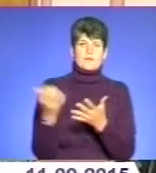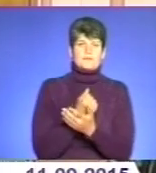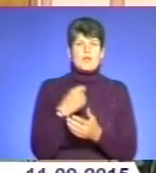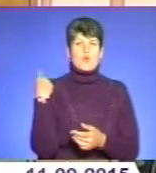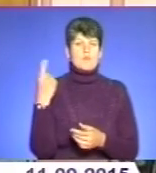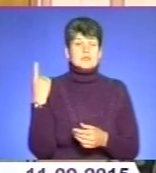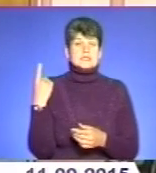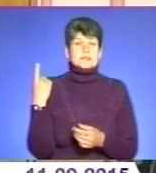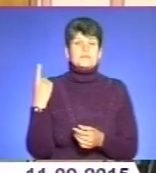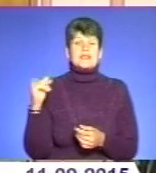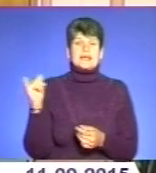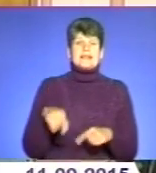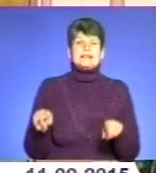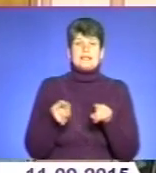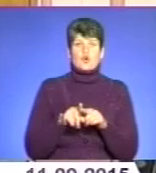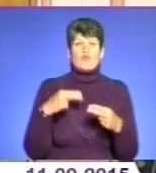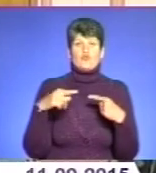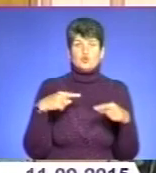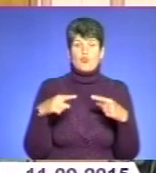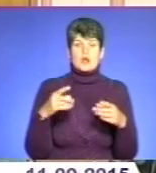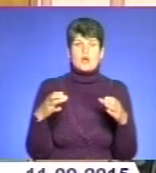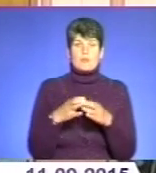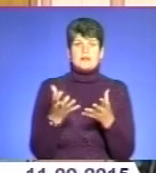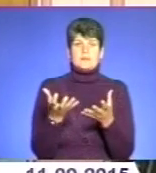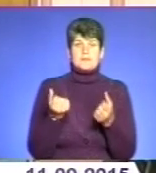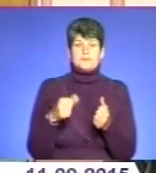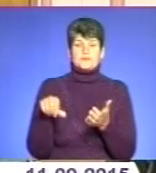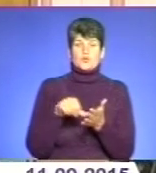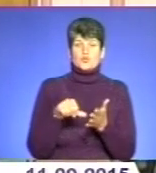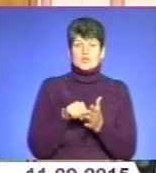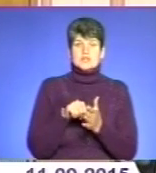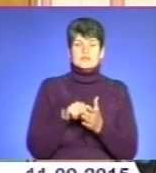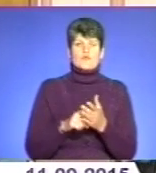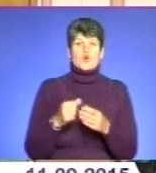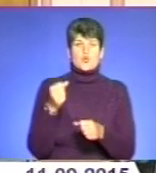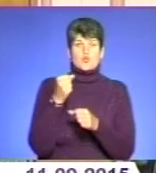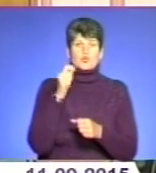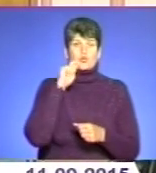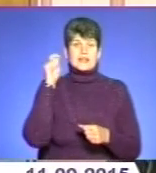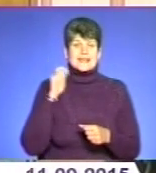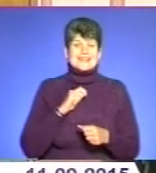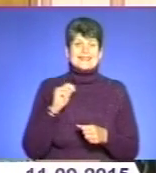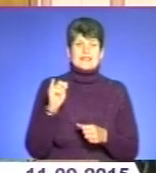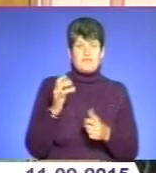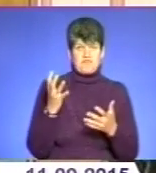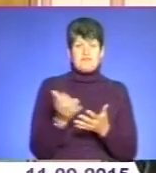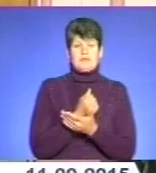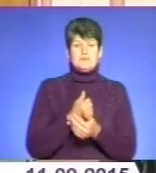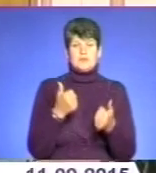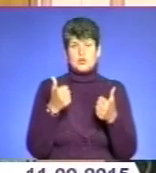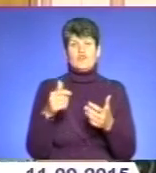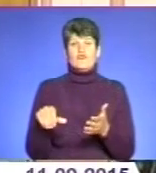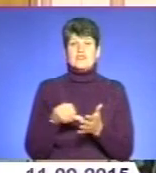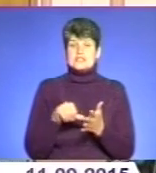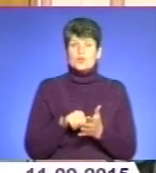Також футбольна команда брала участь у зараз українських змагань Кубку України серед матерів. Досить таки вдало виступила.